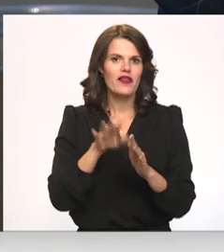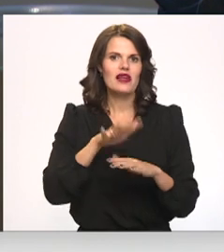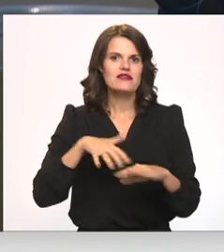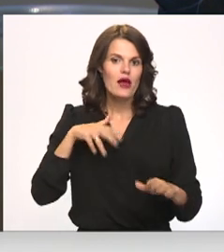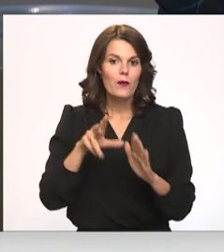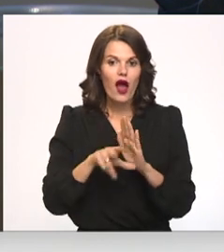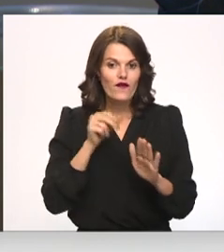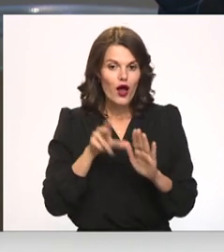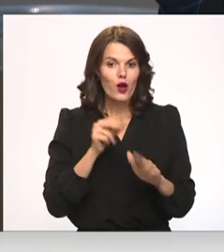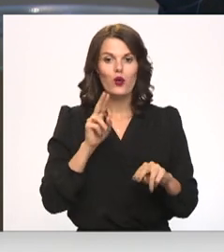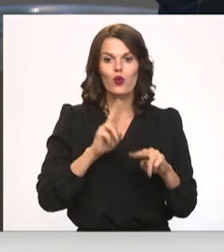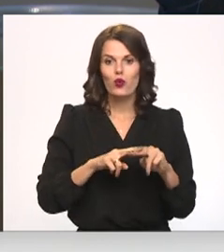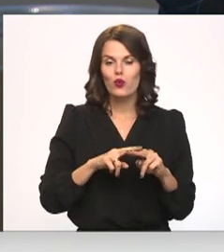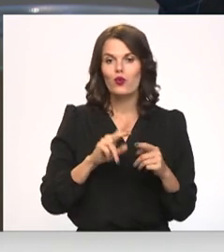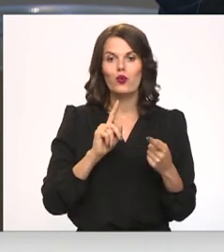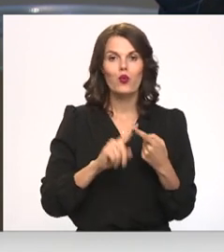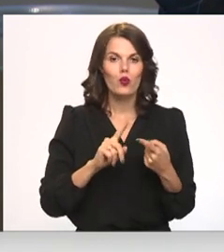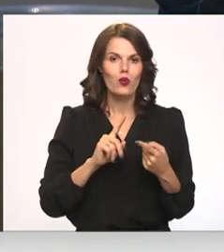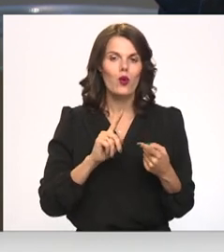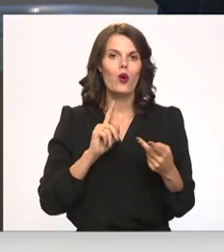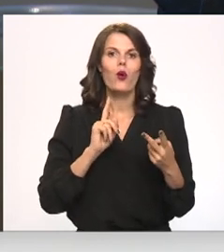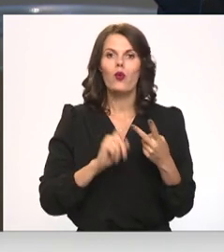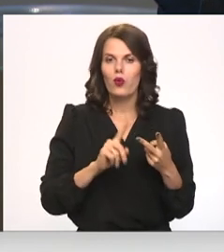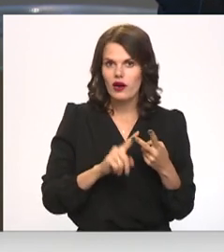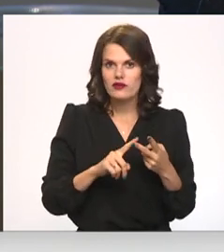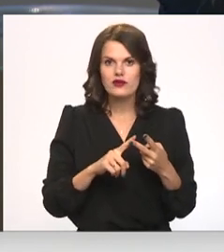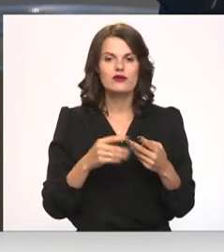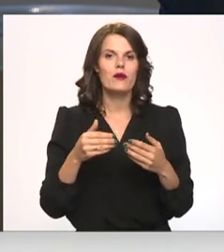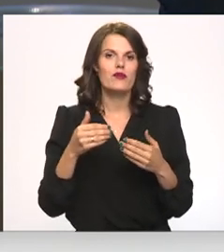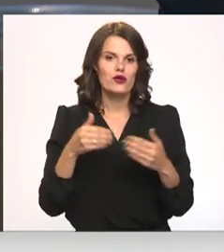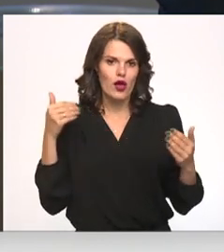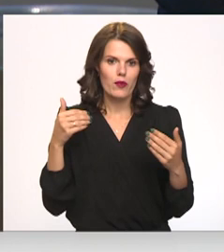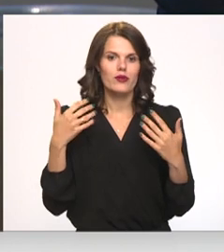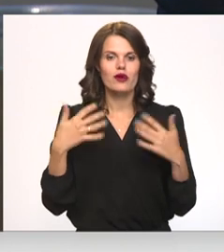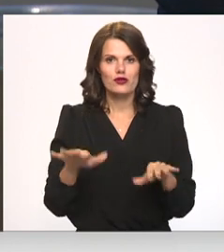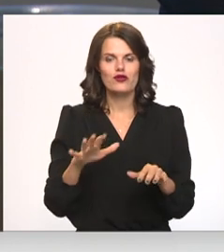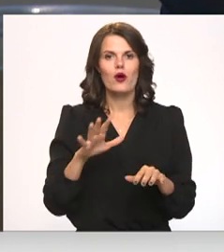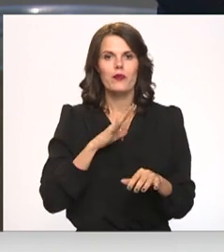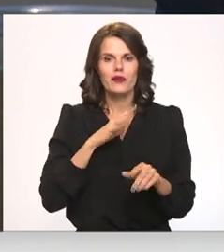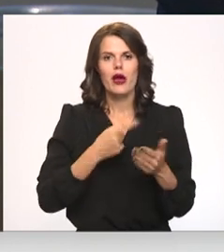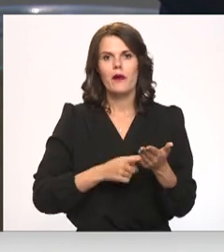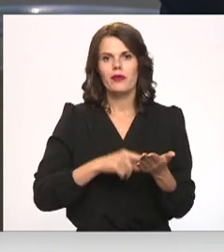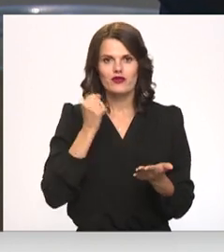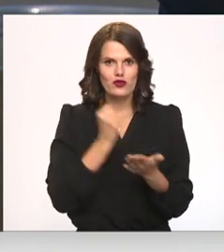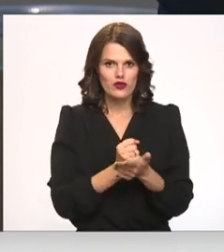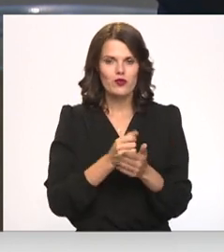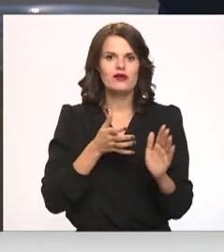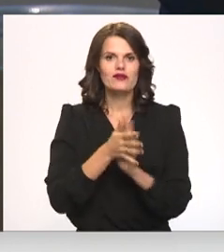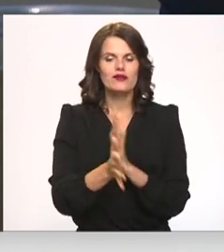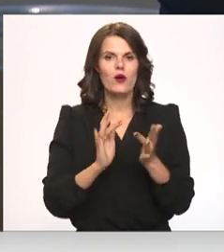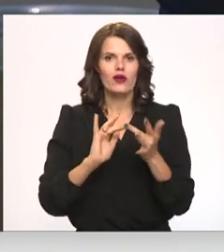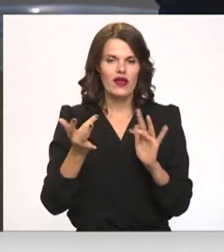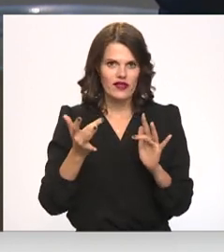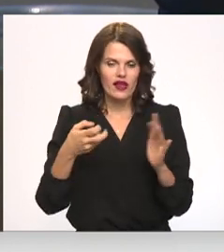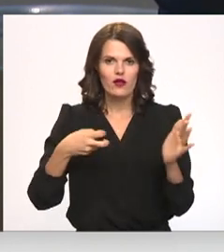Un otra iespēja ir tā, ko mēs iepriekš nodrošinājam ar šo pasu spiedogu. Tātad tieši sēsts vēl tā reģistrā,